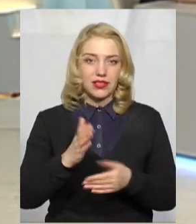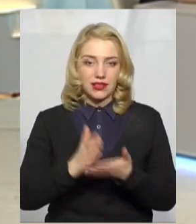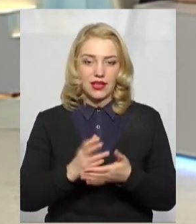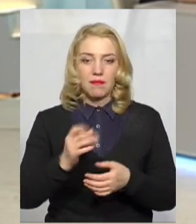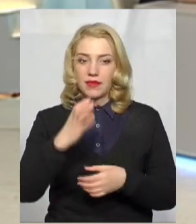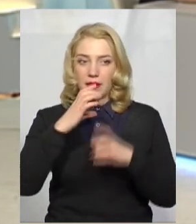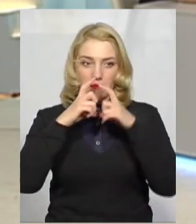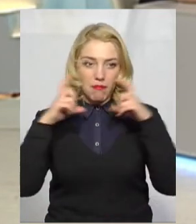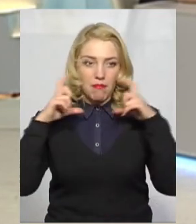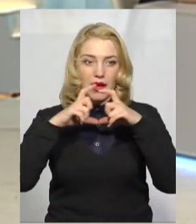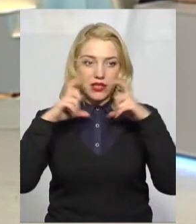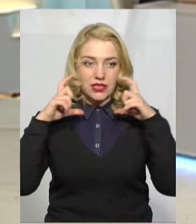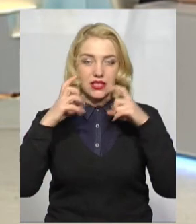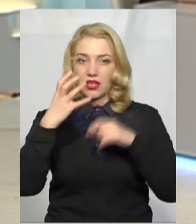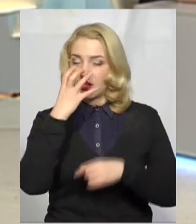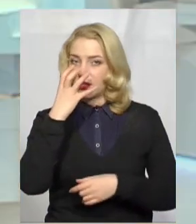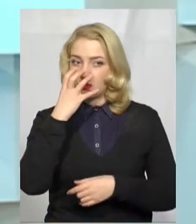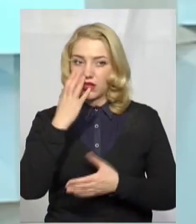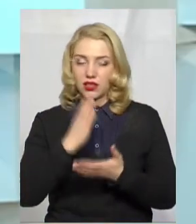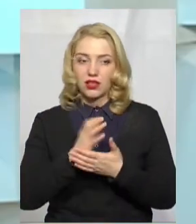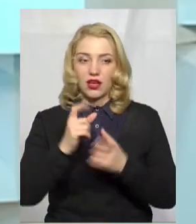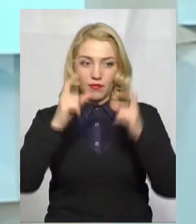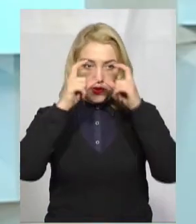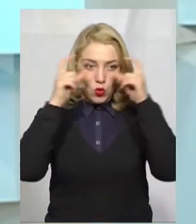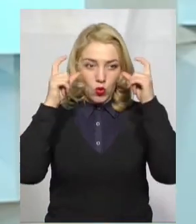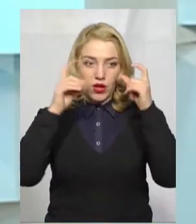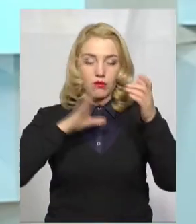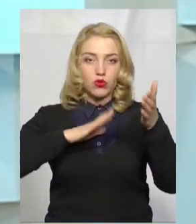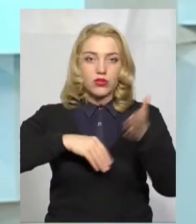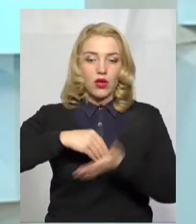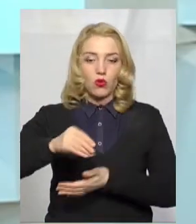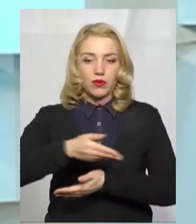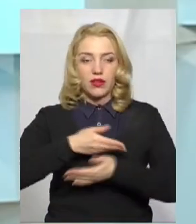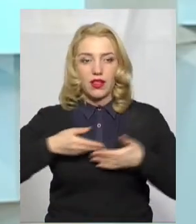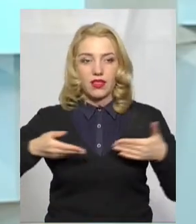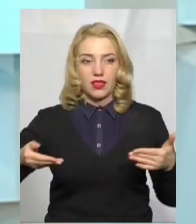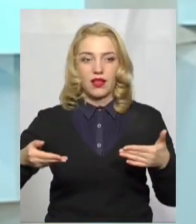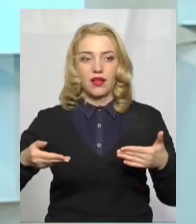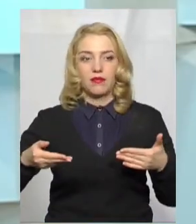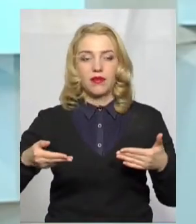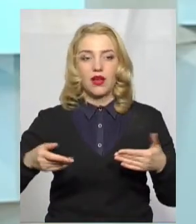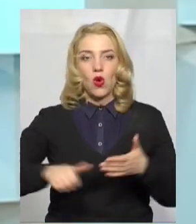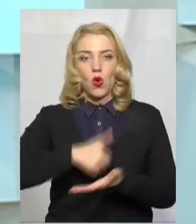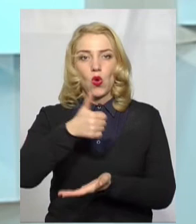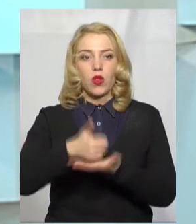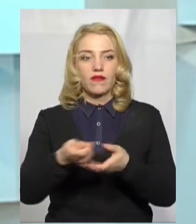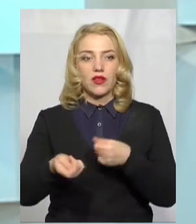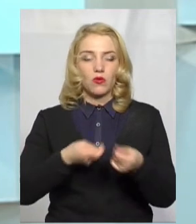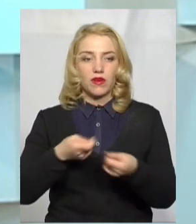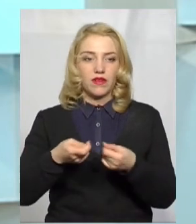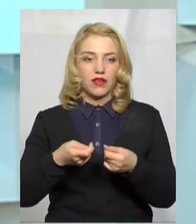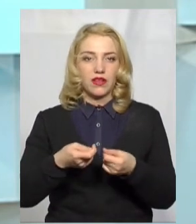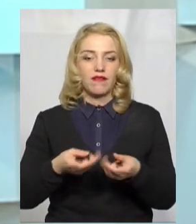відповідно респіраторів. Окуляри були закуплені нами, як головним управлінням, в